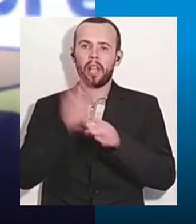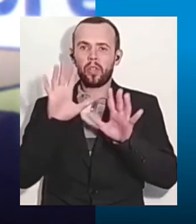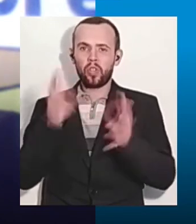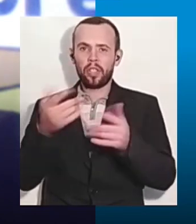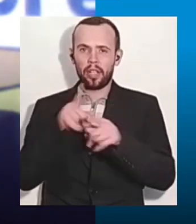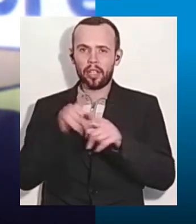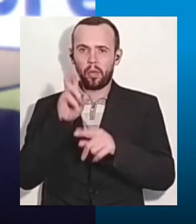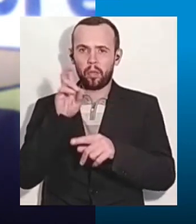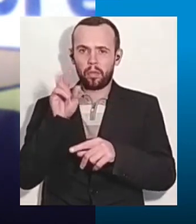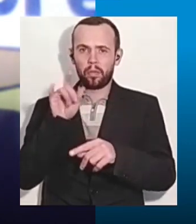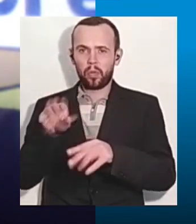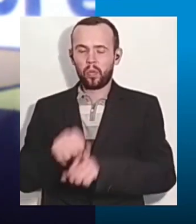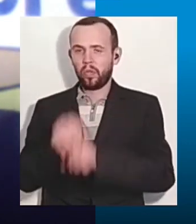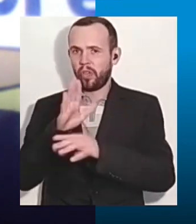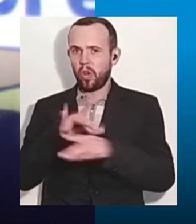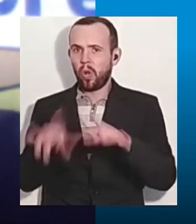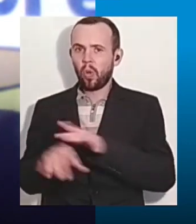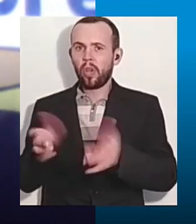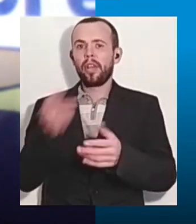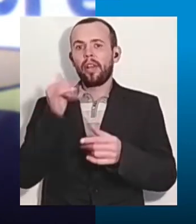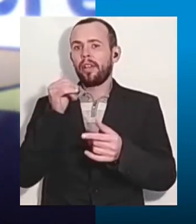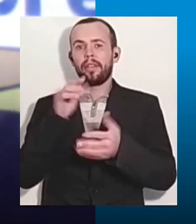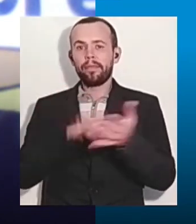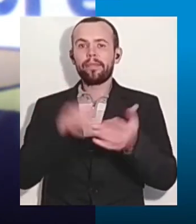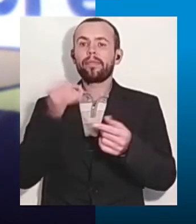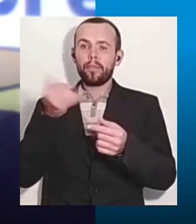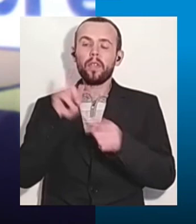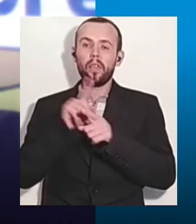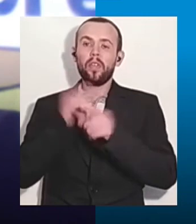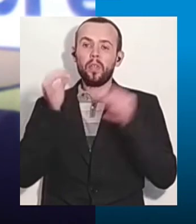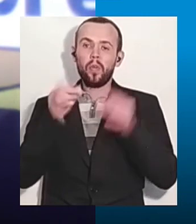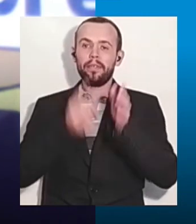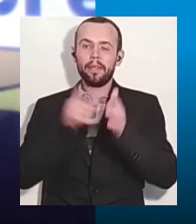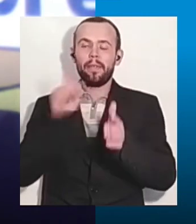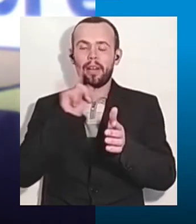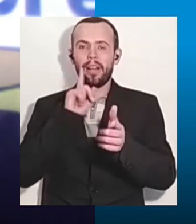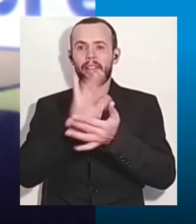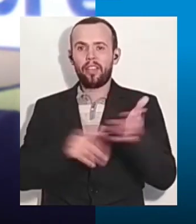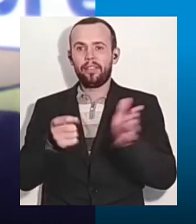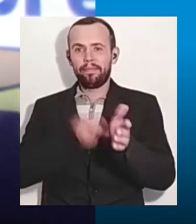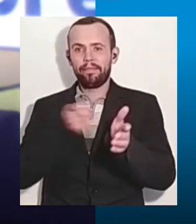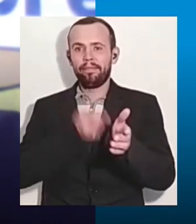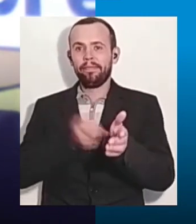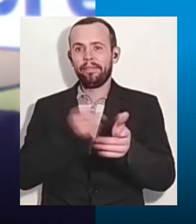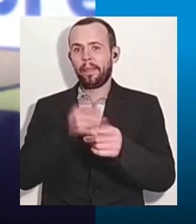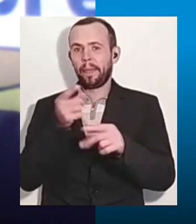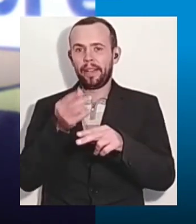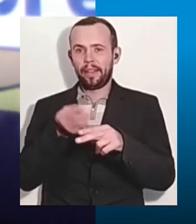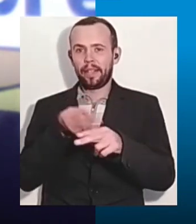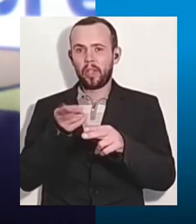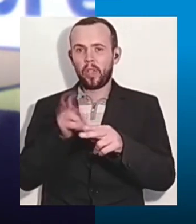умови. На Одещині трошки інша ситуація. Там з правами людини більш-менш краща